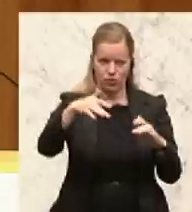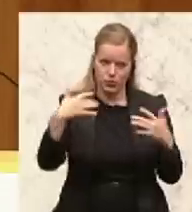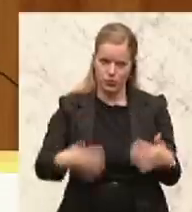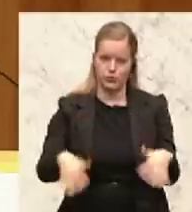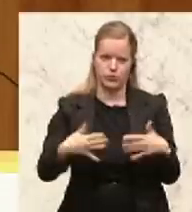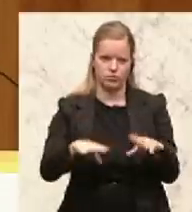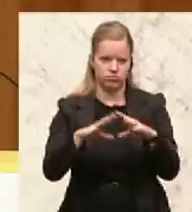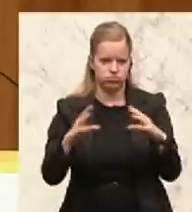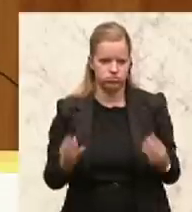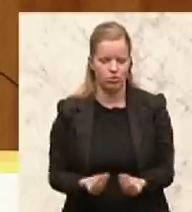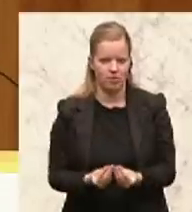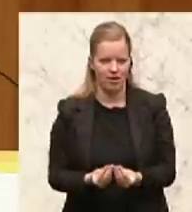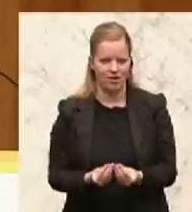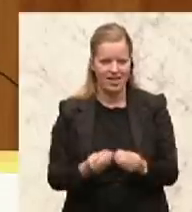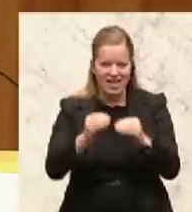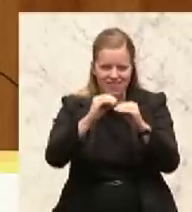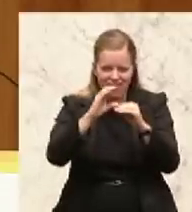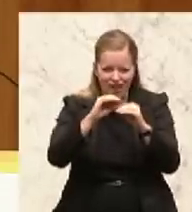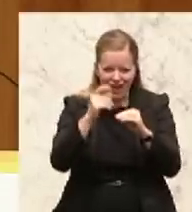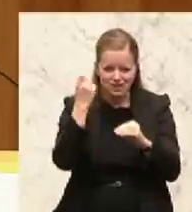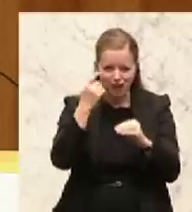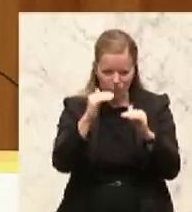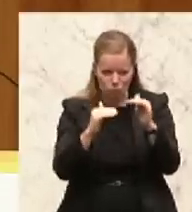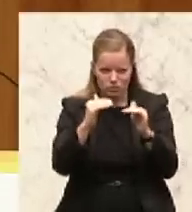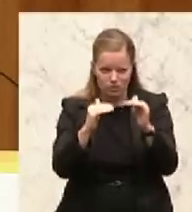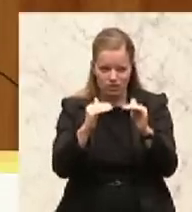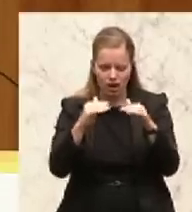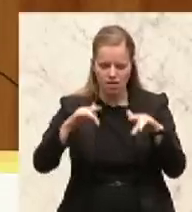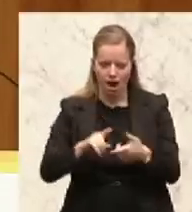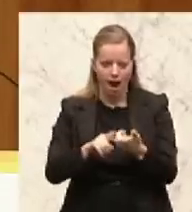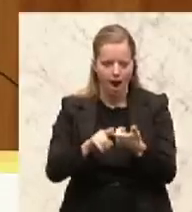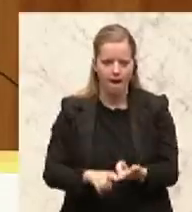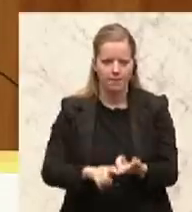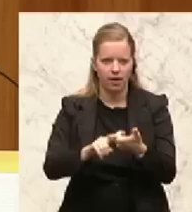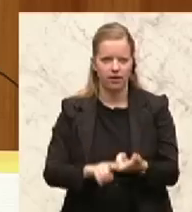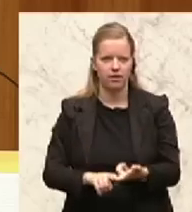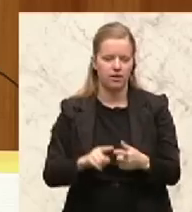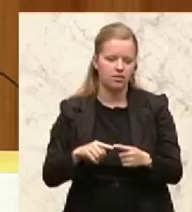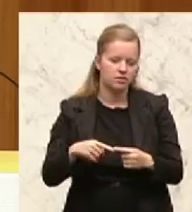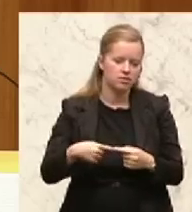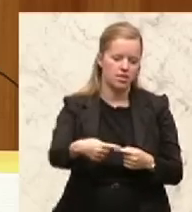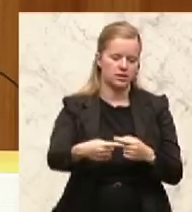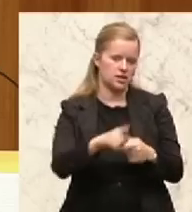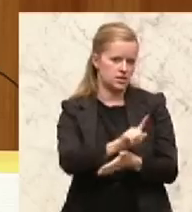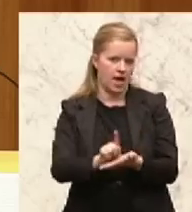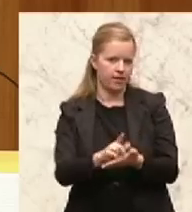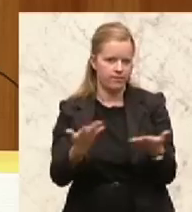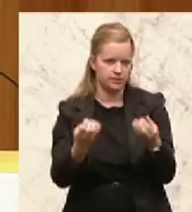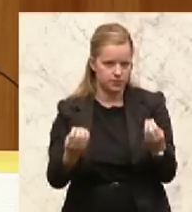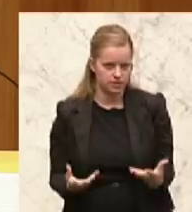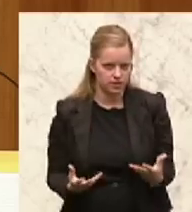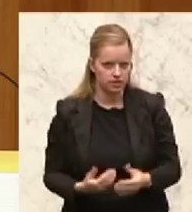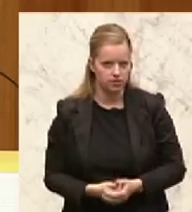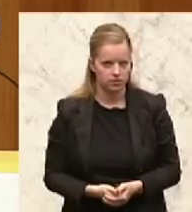Diese Differenz, die hier verborgen ist, hängt offensichtlich davon ab, was in nächster Zeit passiert. Und das sind nicht nur unbeeinflussbare